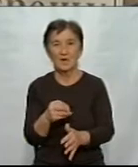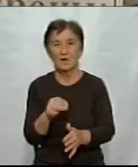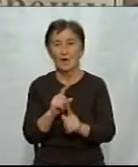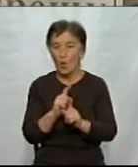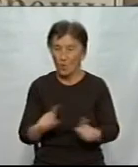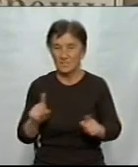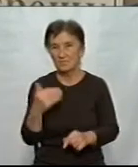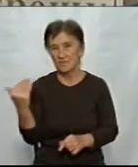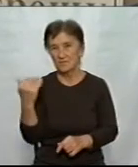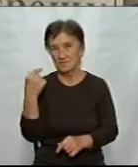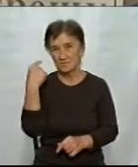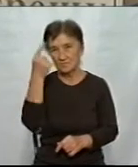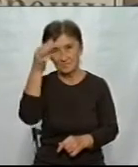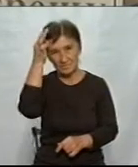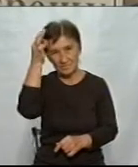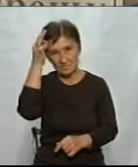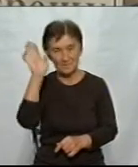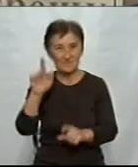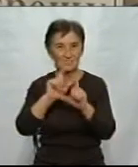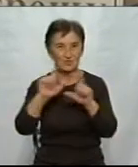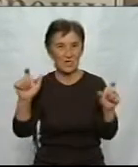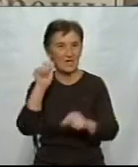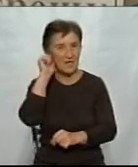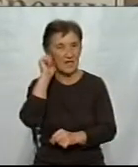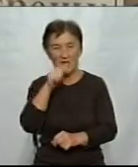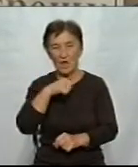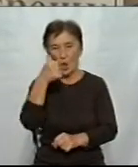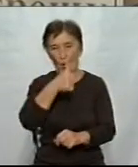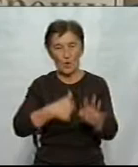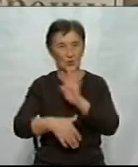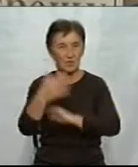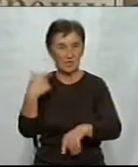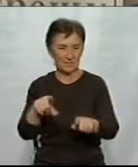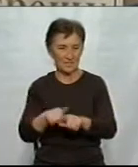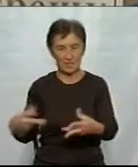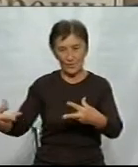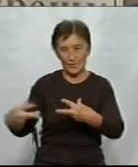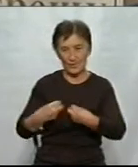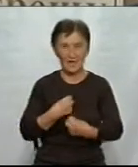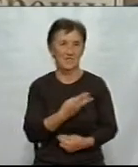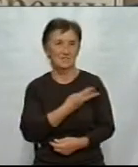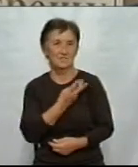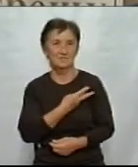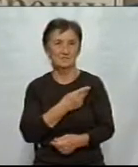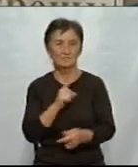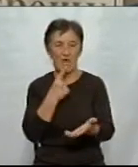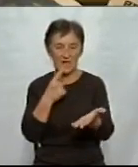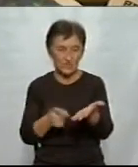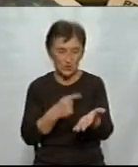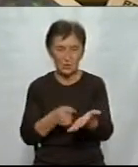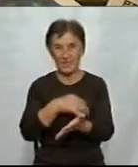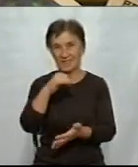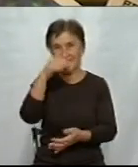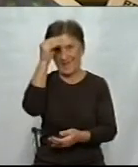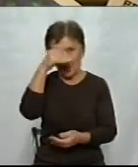Особисто я пам'ятаю з дитячих шкільних років про такі заохочення, що були і щоденники, і кепки.